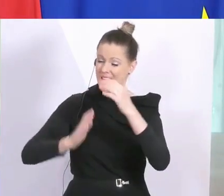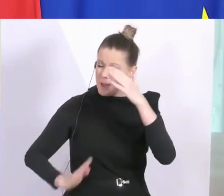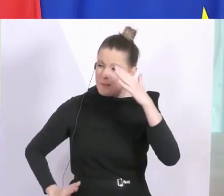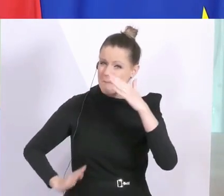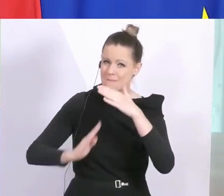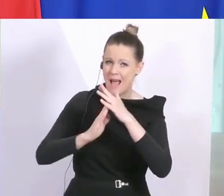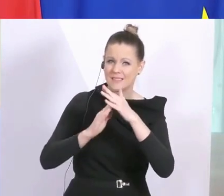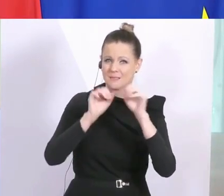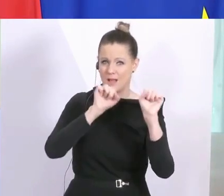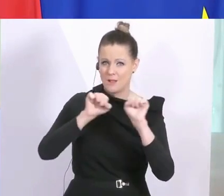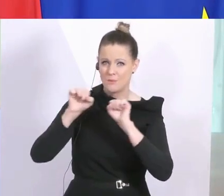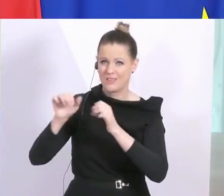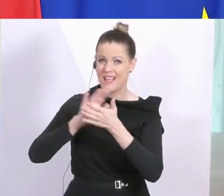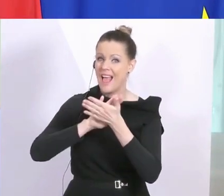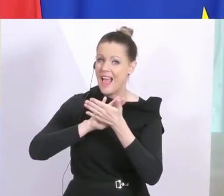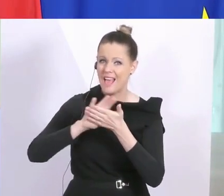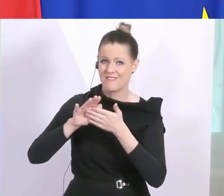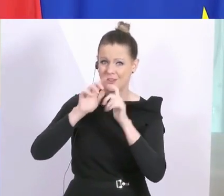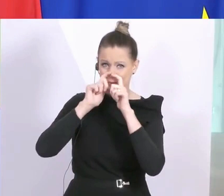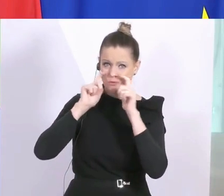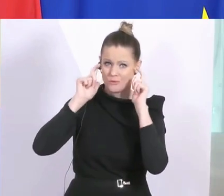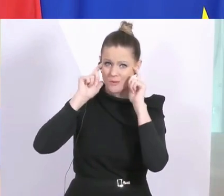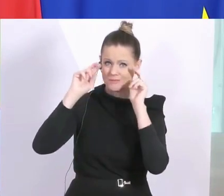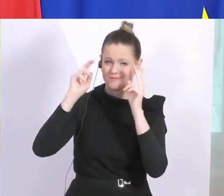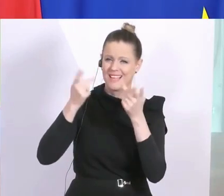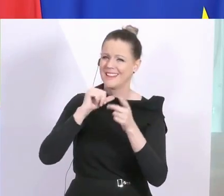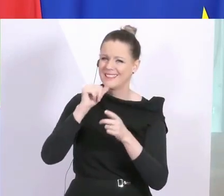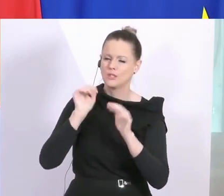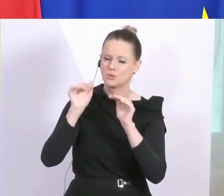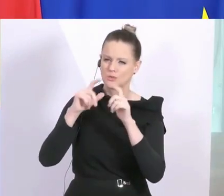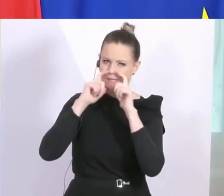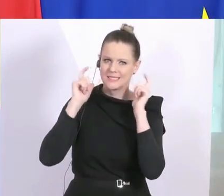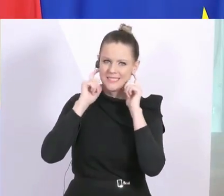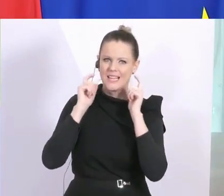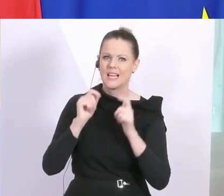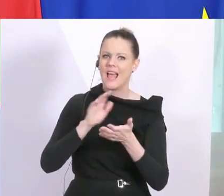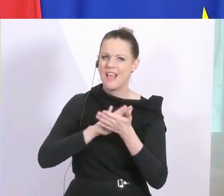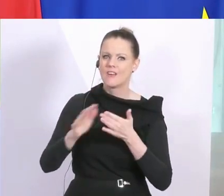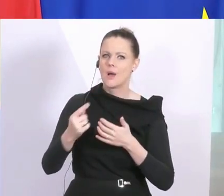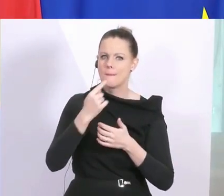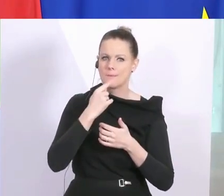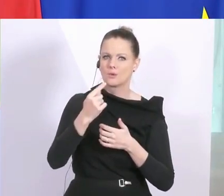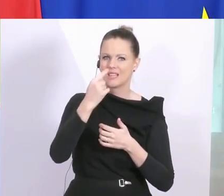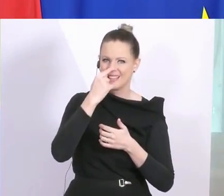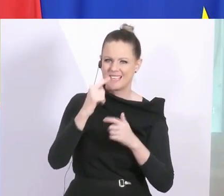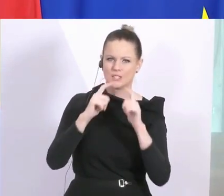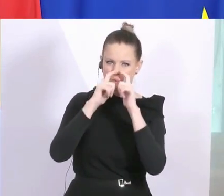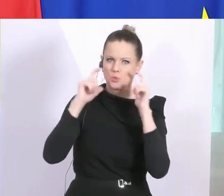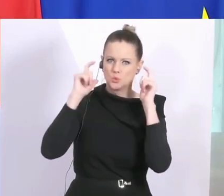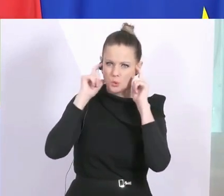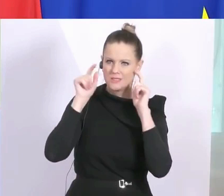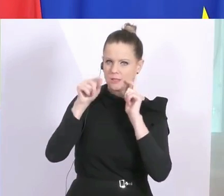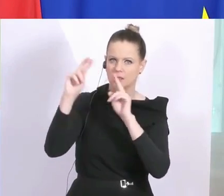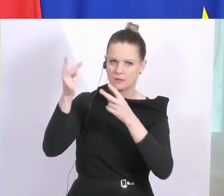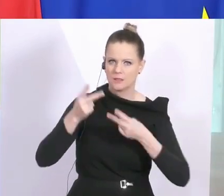einfachen Schutzmasken, oder nicht Schutzmasken, sondern einfachen Mund-Nasen-Schutz zu bekommen.